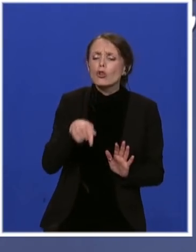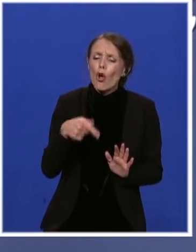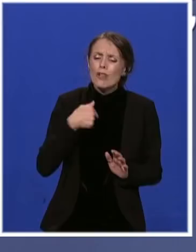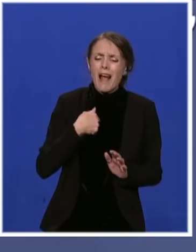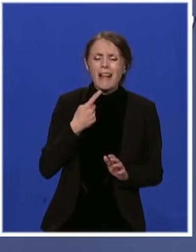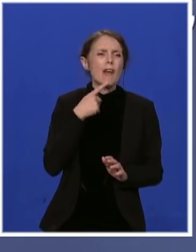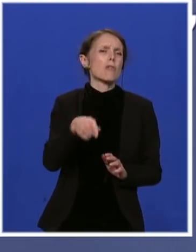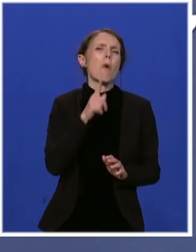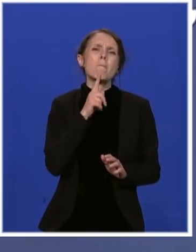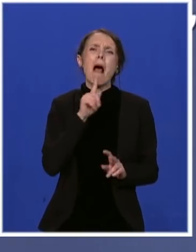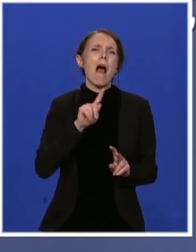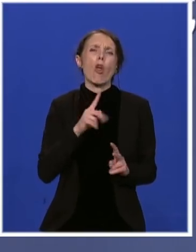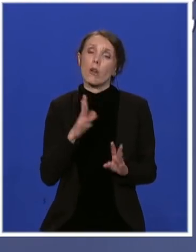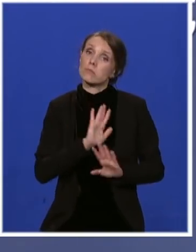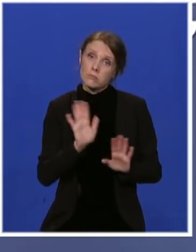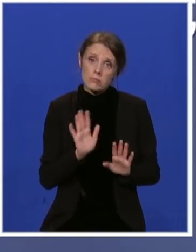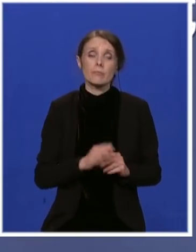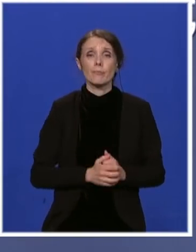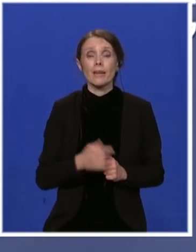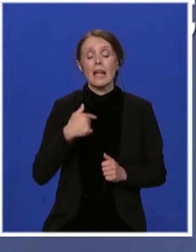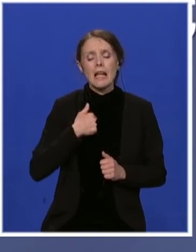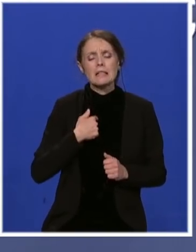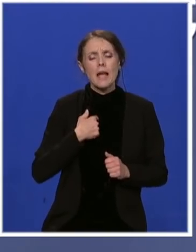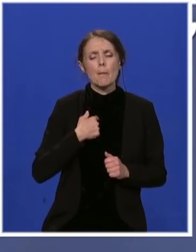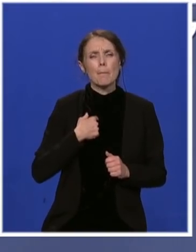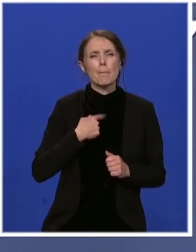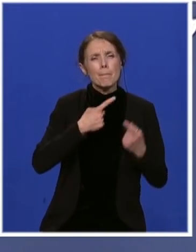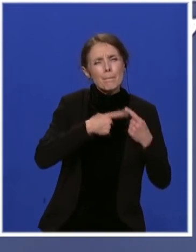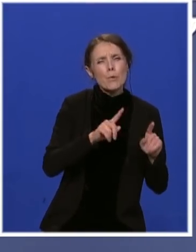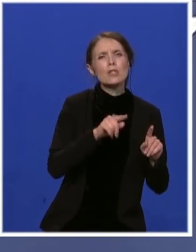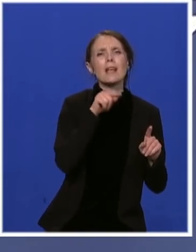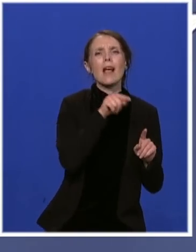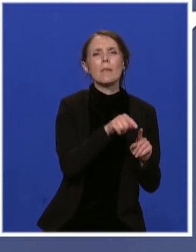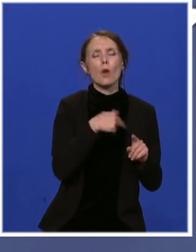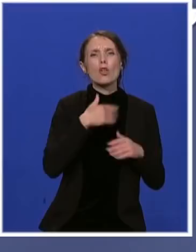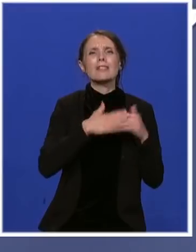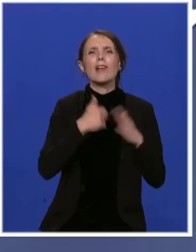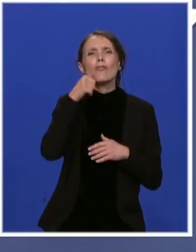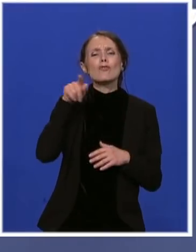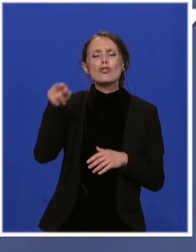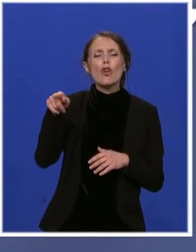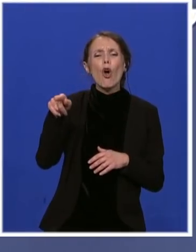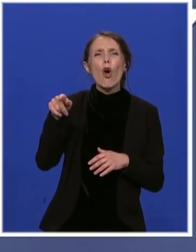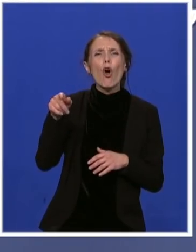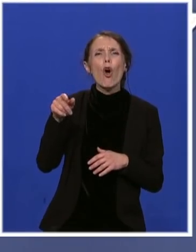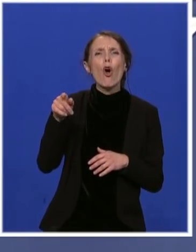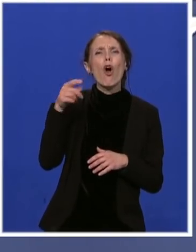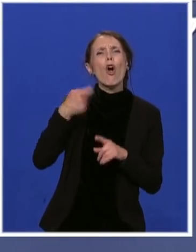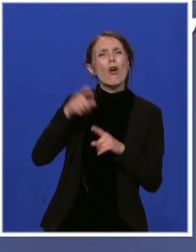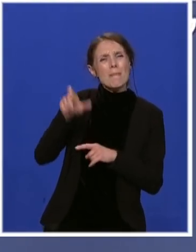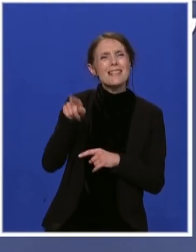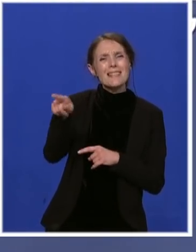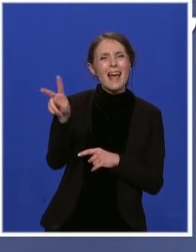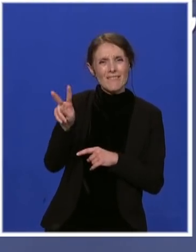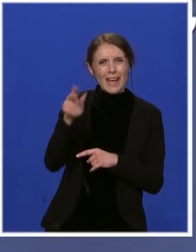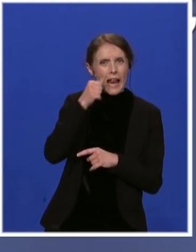iznosi. Ja sam posebno zadovoljen zbog nečega što je dva puta ponovio u svom izlaganju komesar Verhilje danas a to